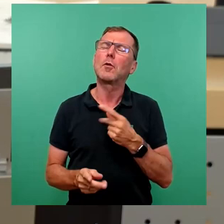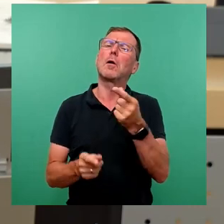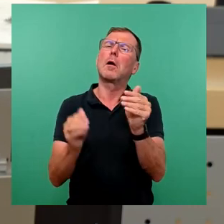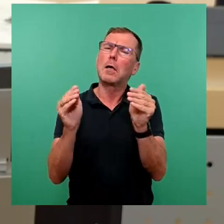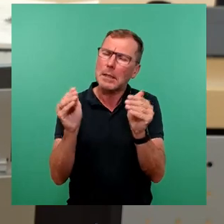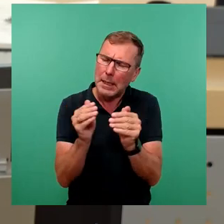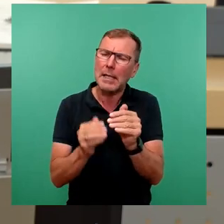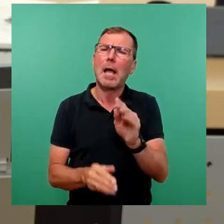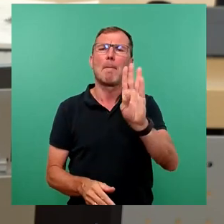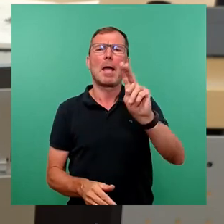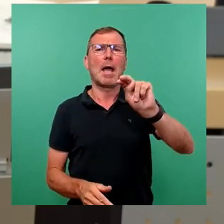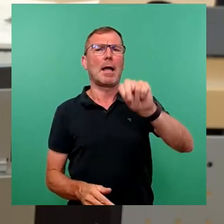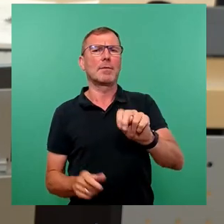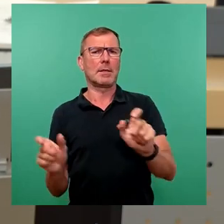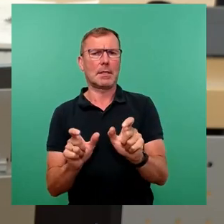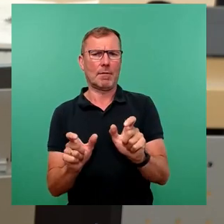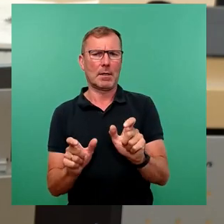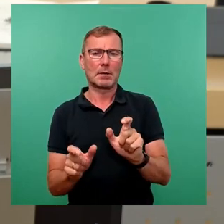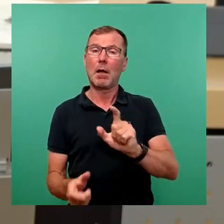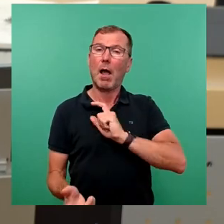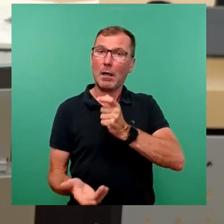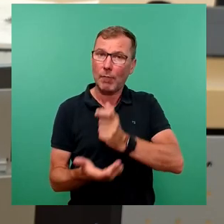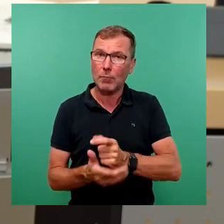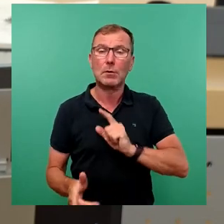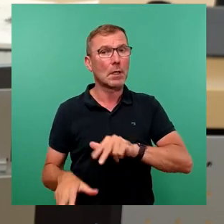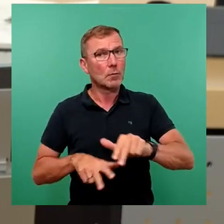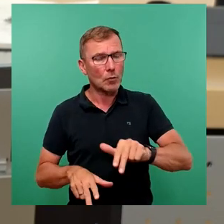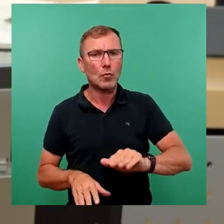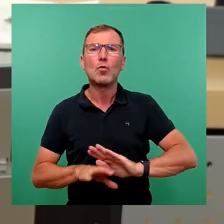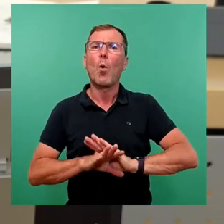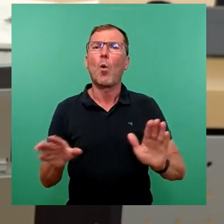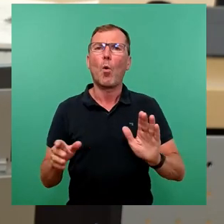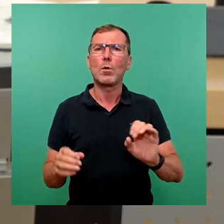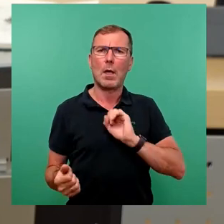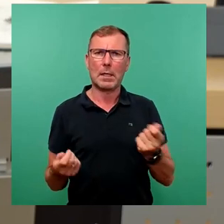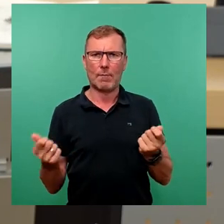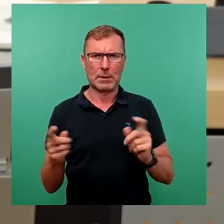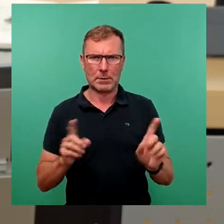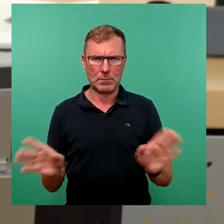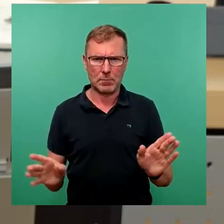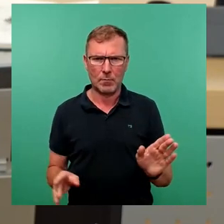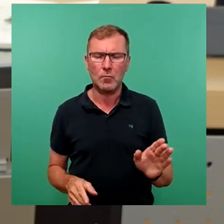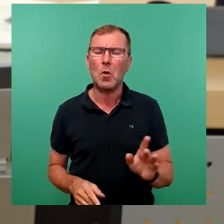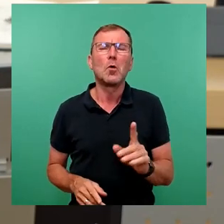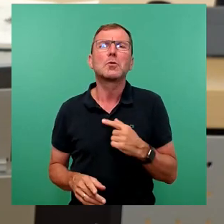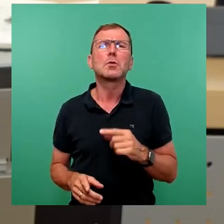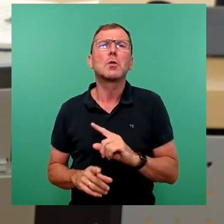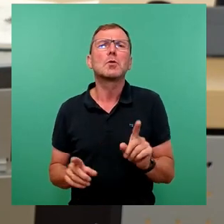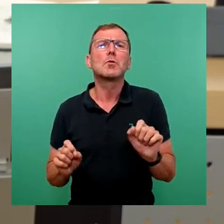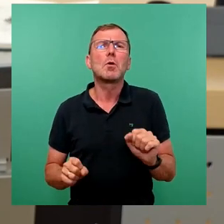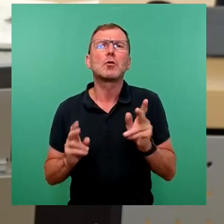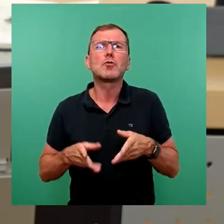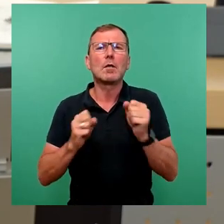BRN. Eigenverantwortlich, selbstorganisiert und unkommerziell. Man sah, es ist nicht viel nötig, um ein Straßenfest zu feiern.